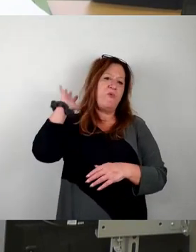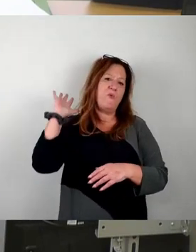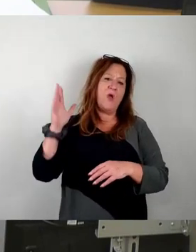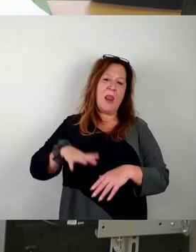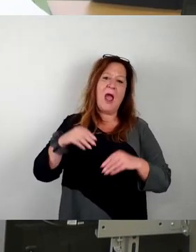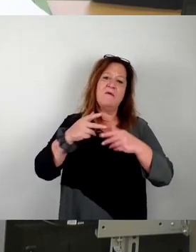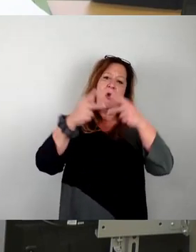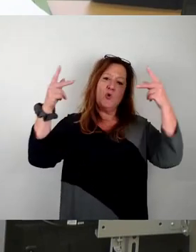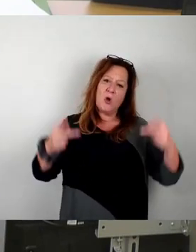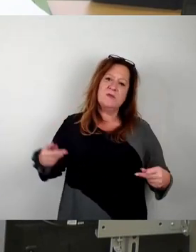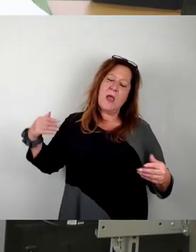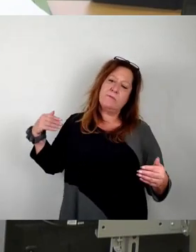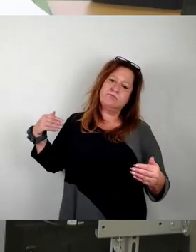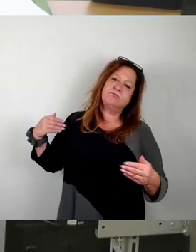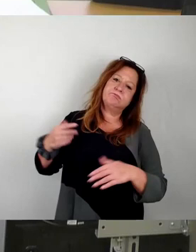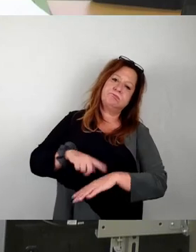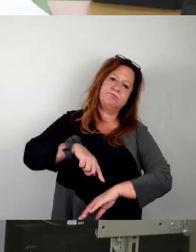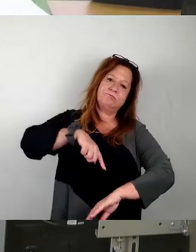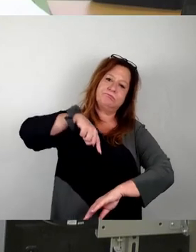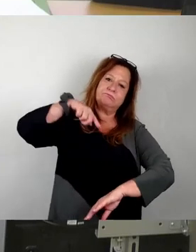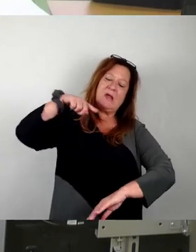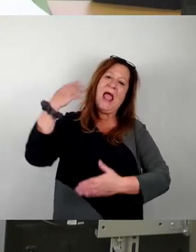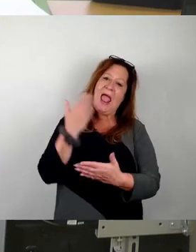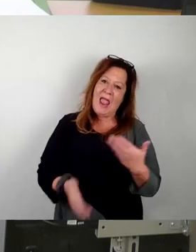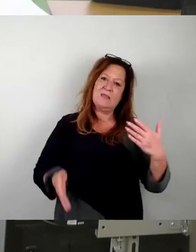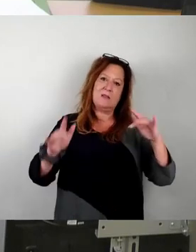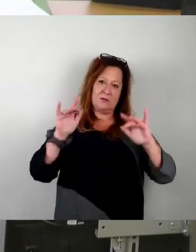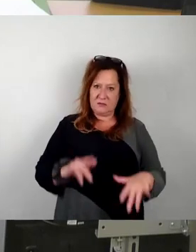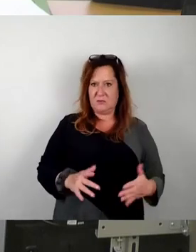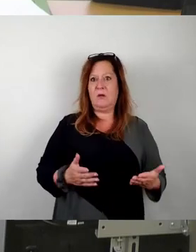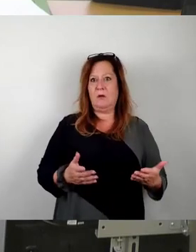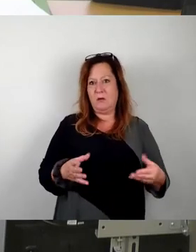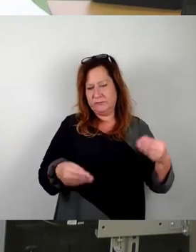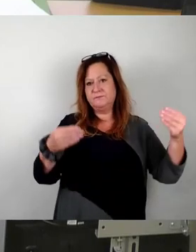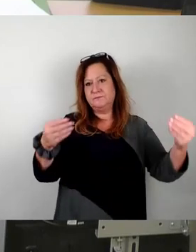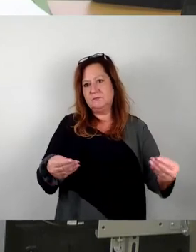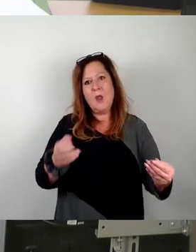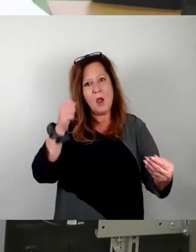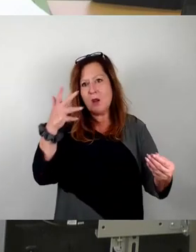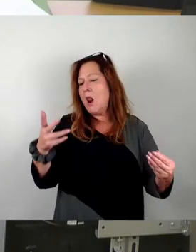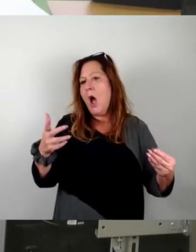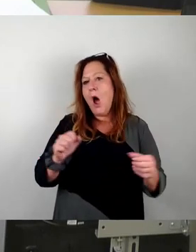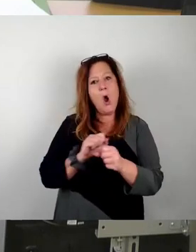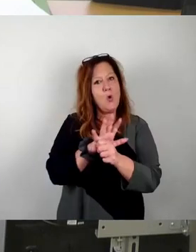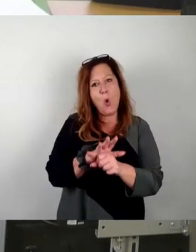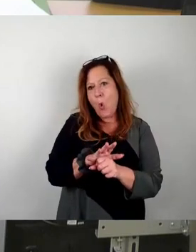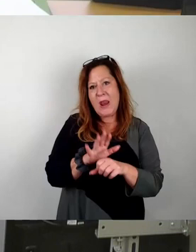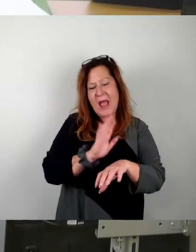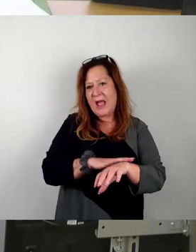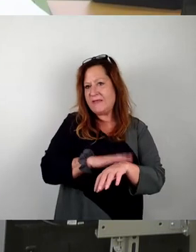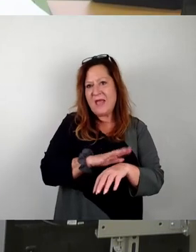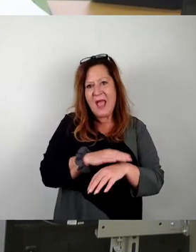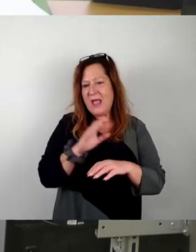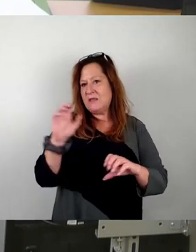hat lange gedauert, bis es nun endlich vorliegt. Sicherlich auch der Corona-Zeit geschuldet, weil es gab diverse öffentliche